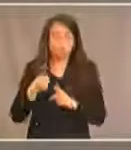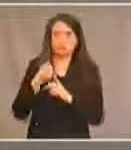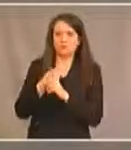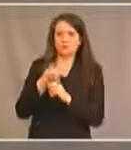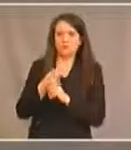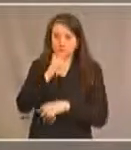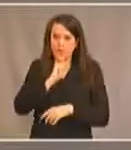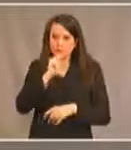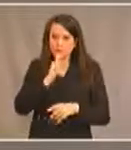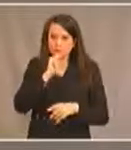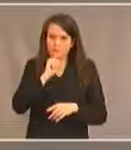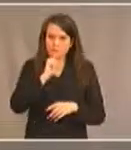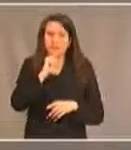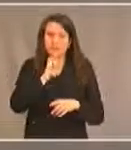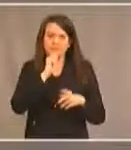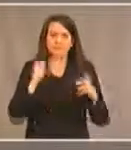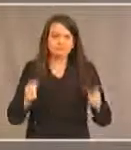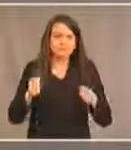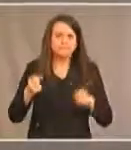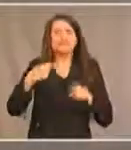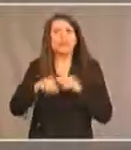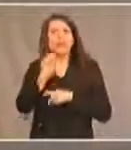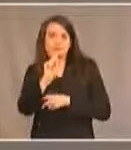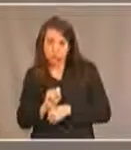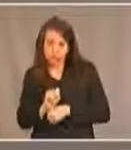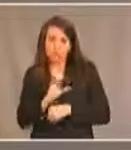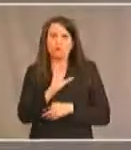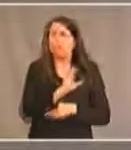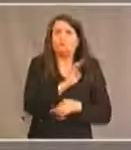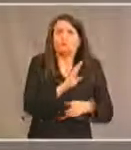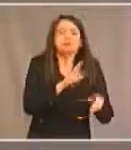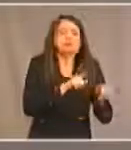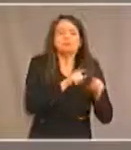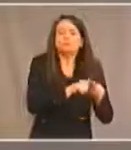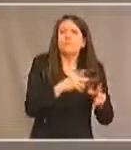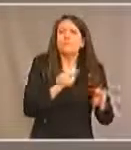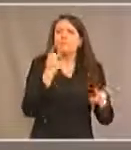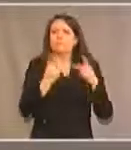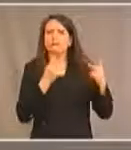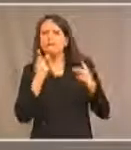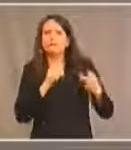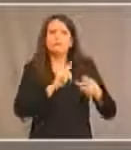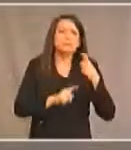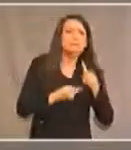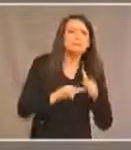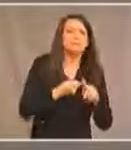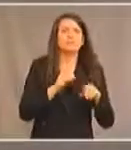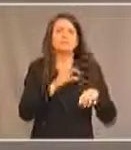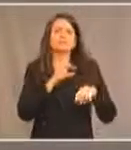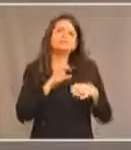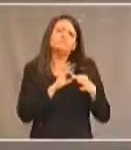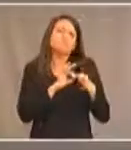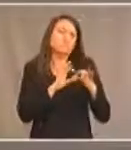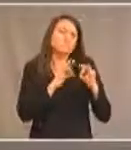et qui voulait se rendre dans le sud, quelque part en coloritannique pour rendre visite à des amis, à des membres de sa famille.